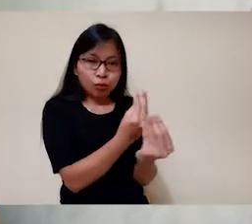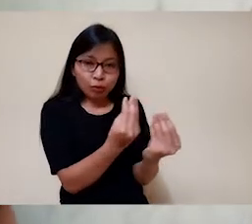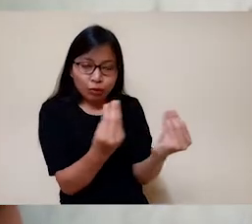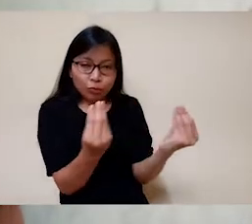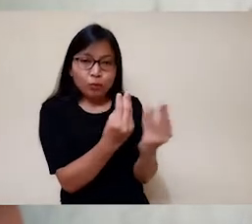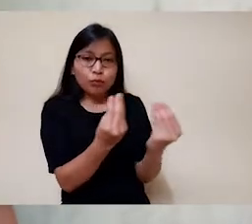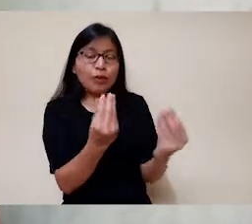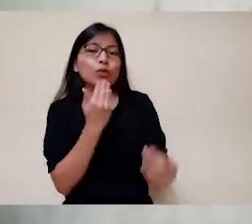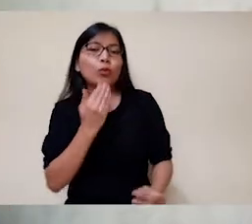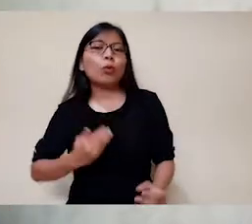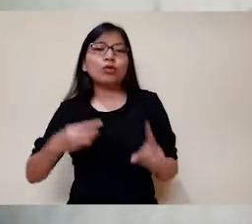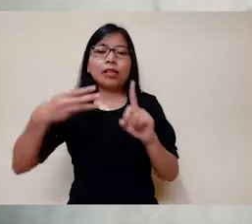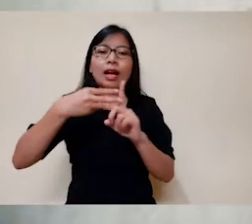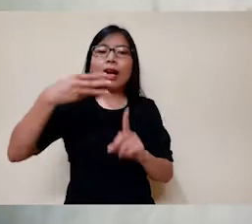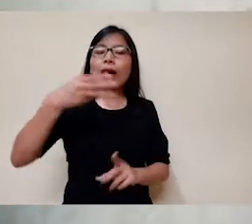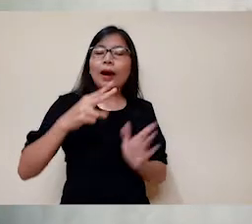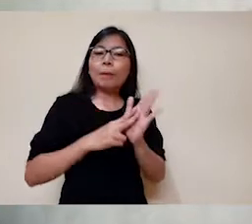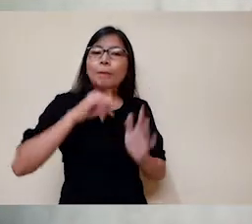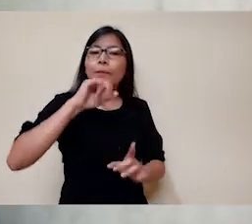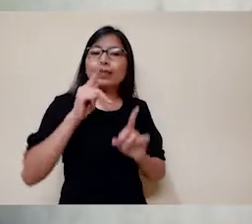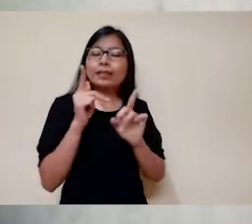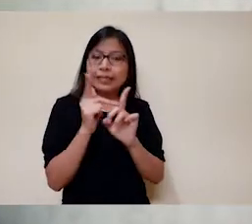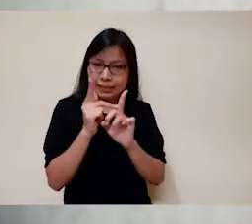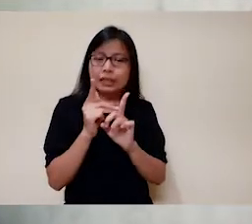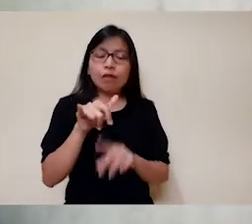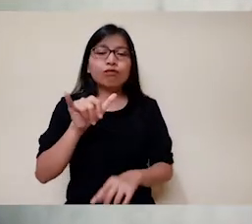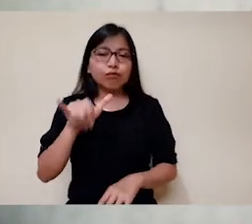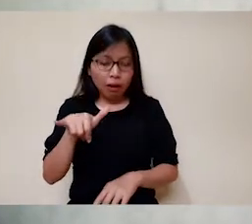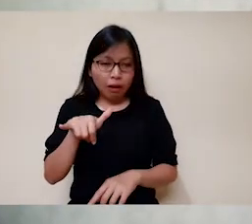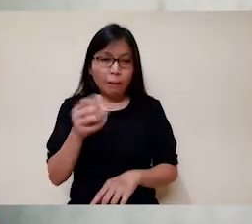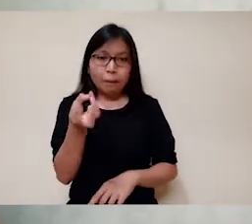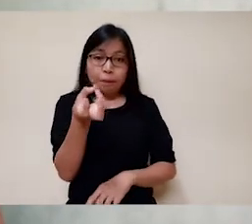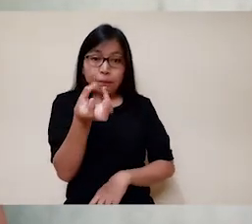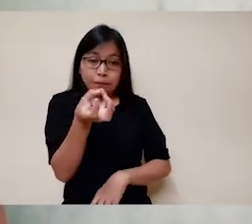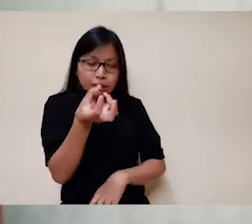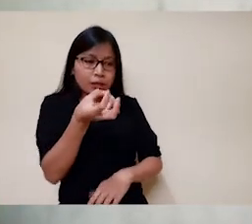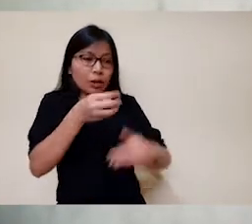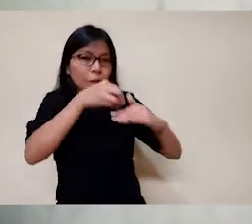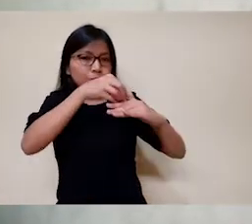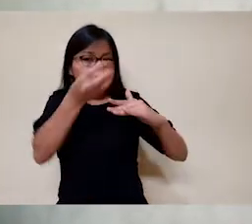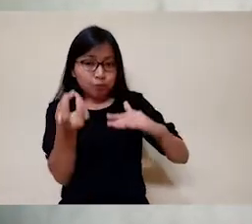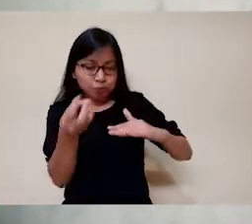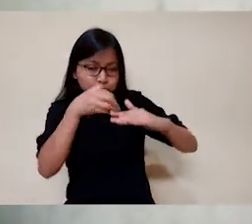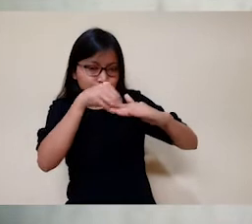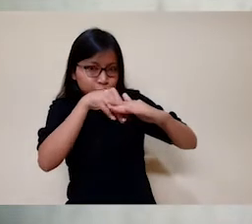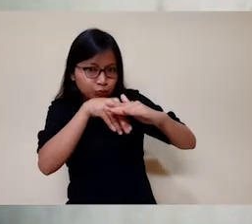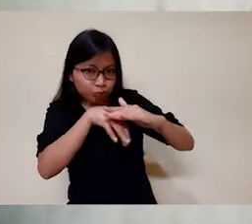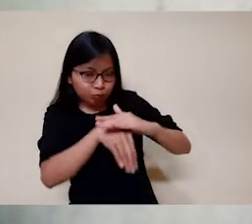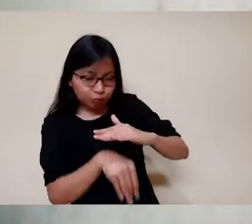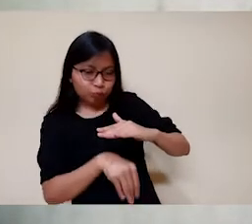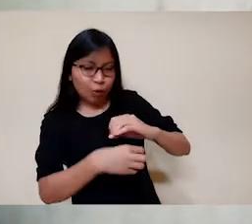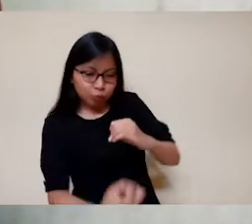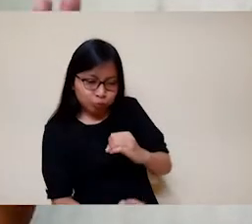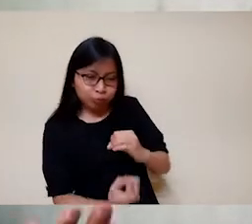ya bagaimana tumbuhan yang mati, gugur, begitu dia akan menjadi pupuk. Untuk benih